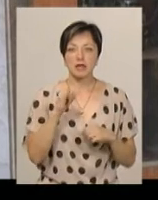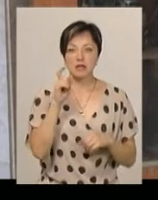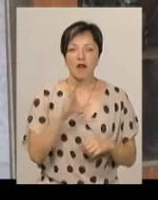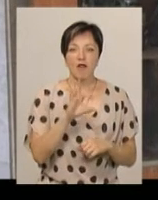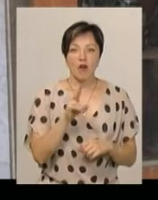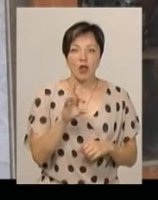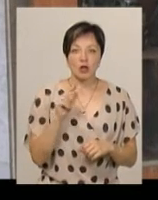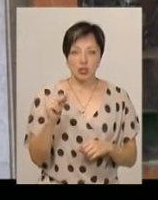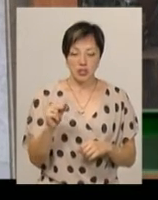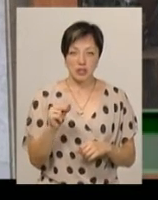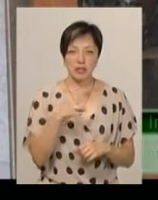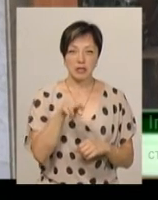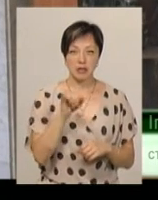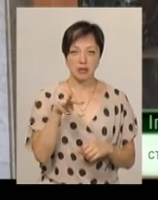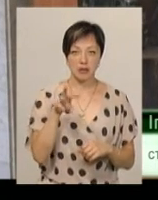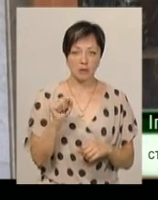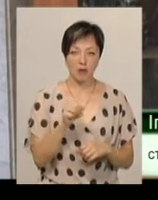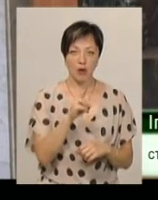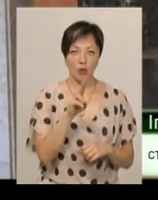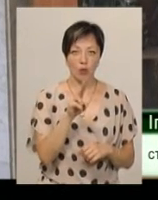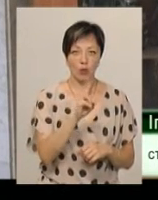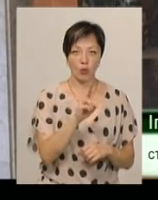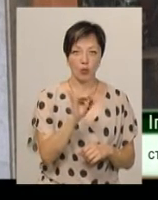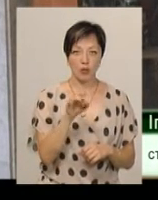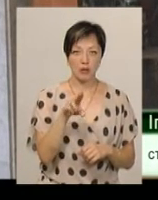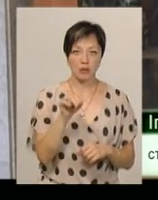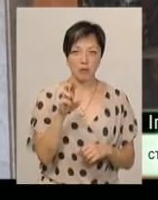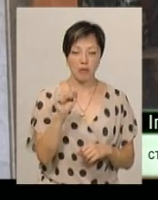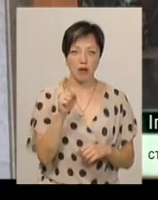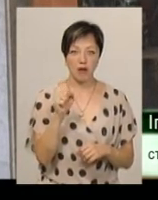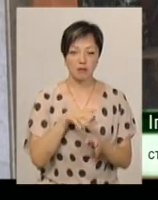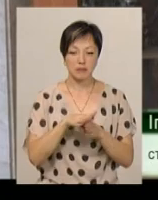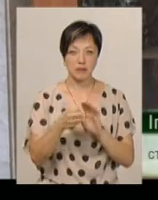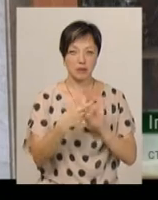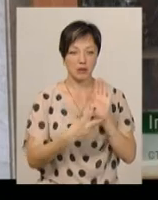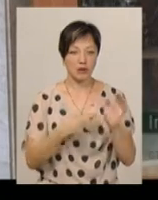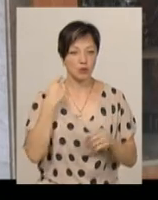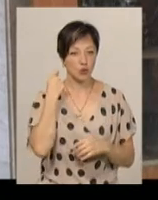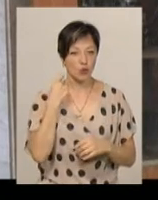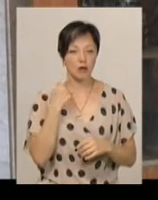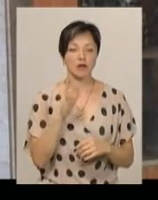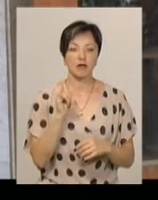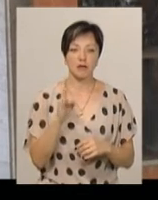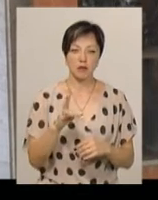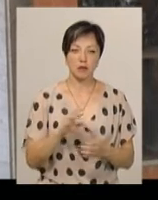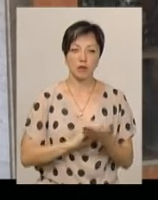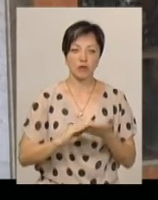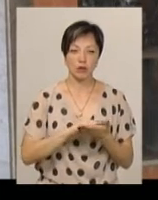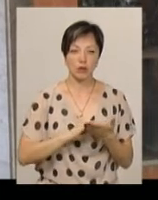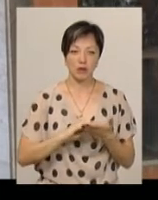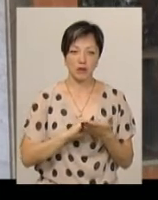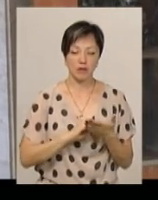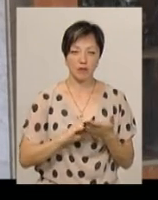Кордебаха-Дмитро, якому виповнилось 17 років, він повторив